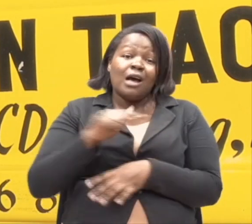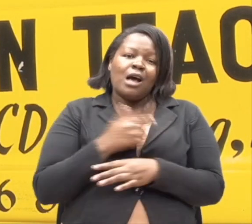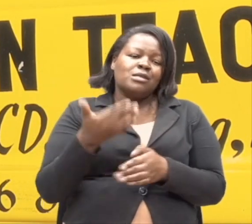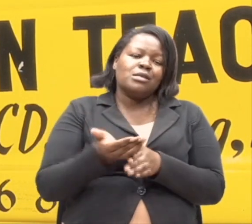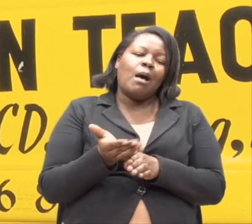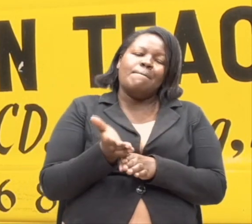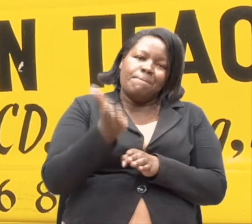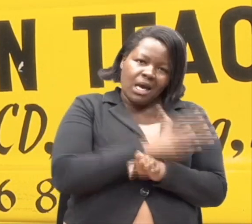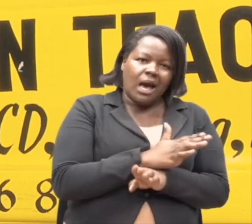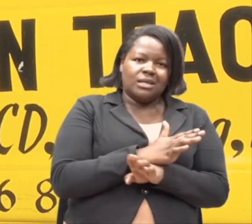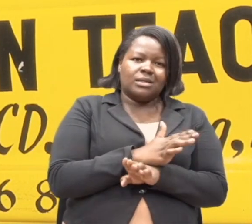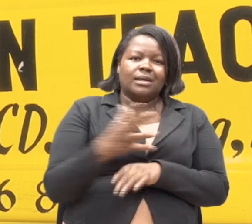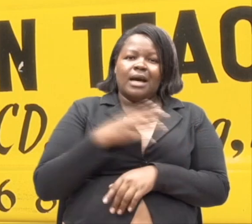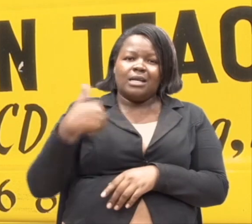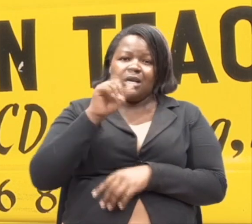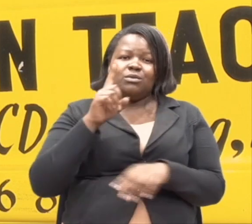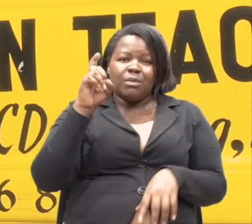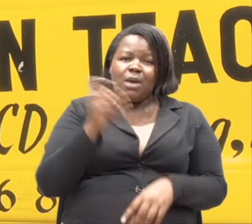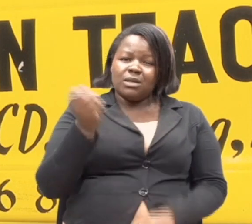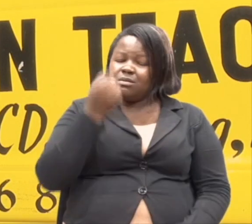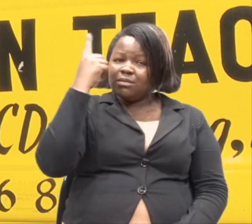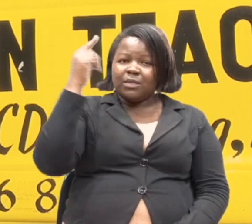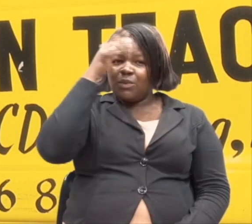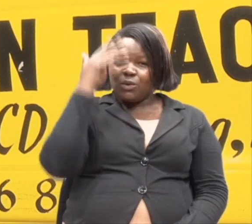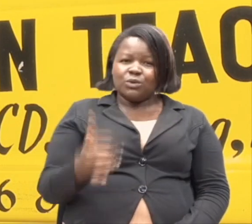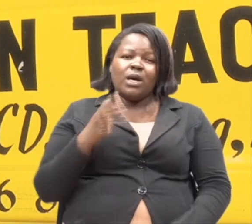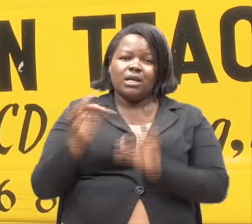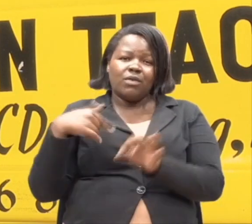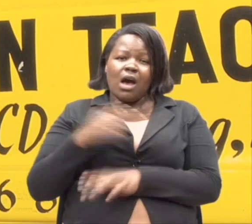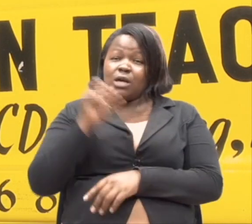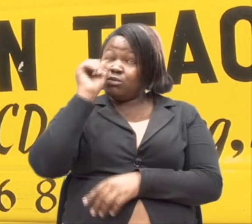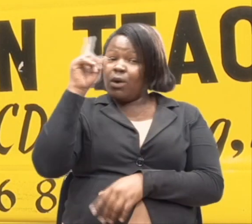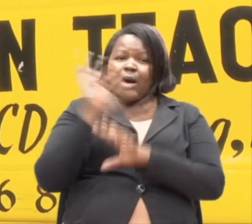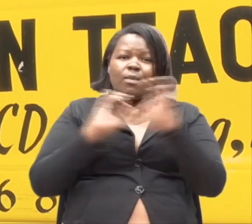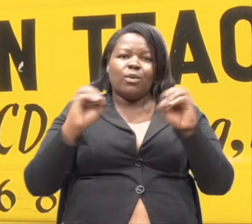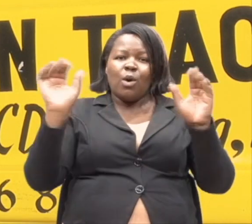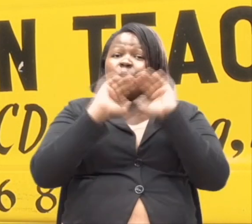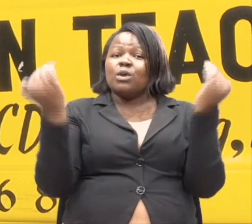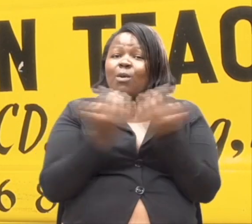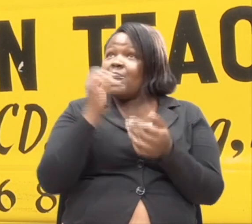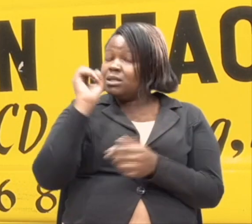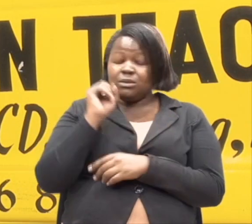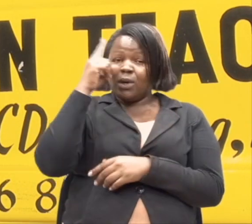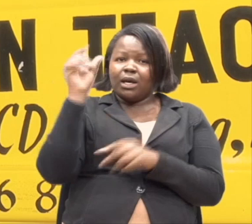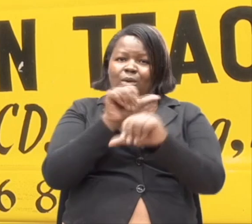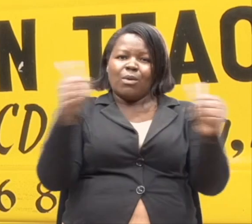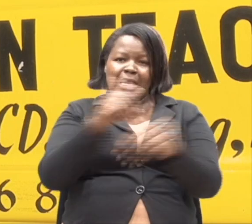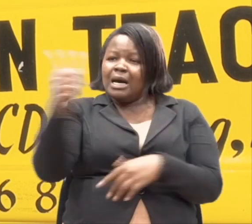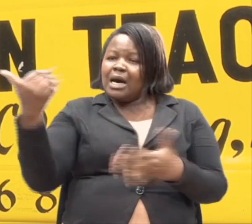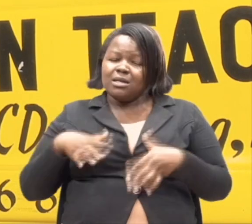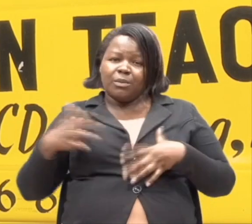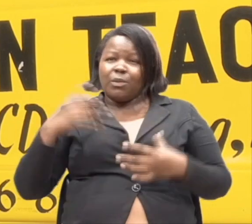tumeerudi nyuma kidogo na nilazima tuwamuke sasa. Kwa sababu tusipu wamuka, dunia inaamuka. Wale wengine